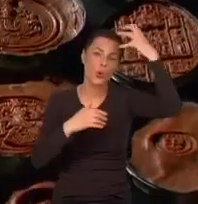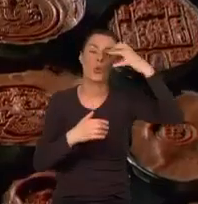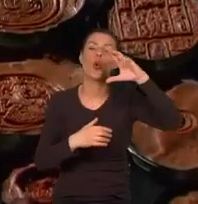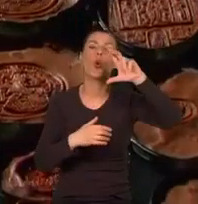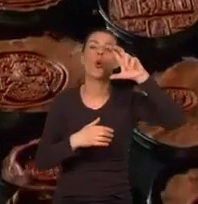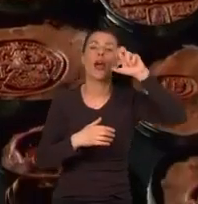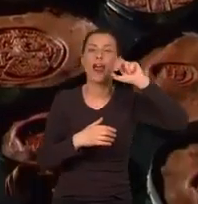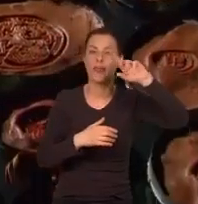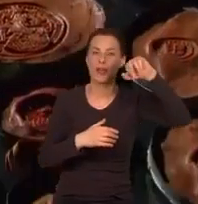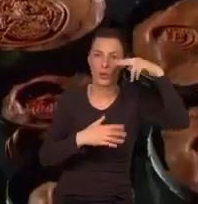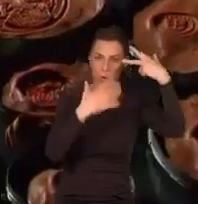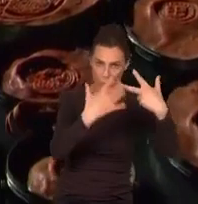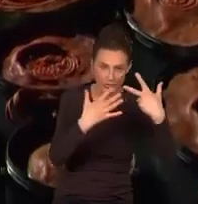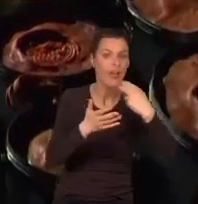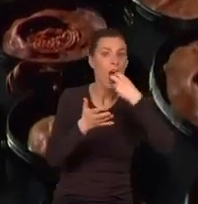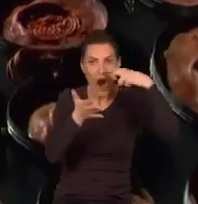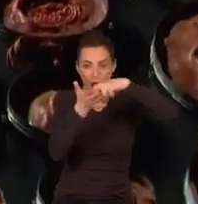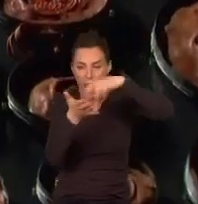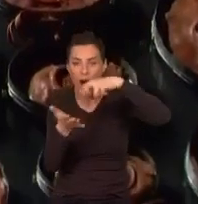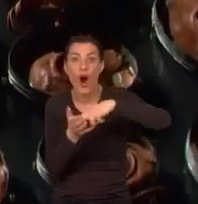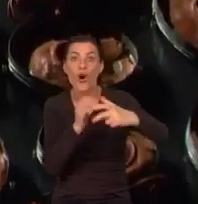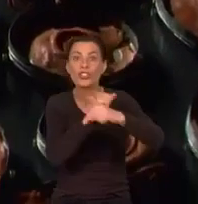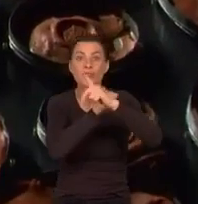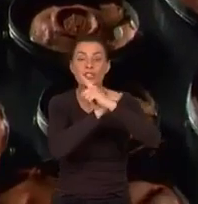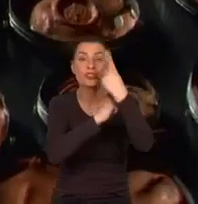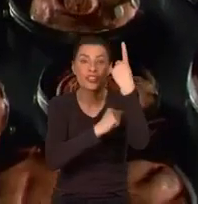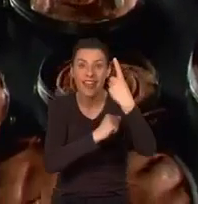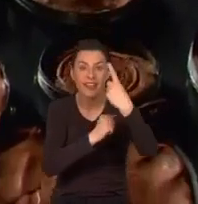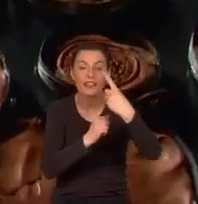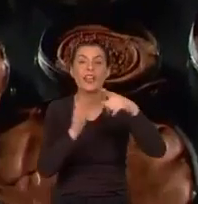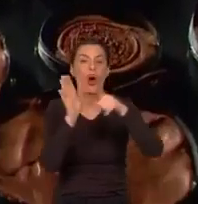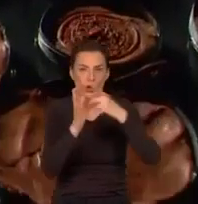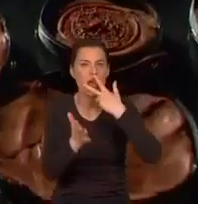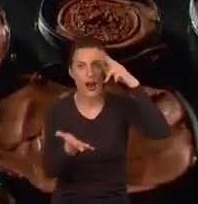z 81 pieczęciami lordów, którzy sygnowali dokumenty.